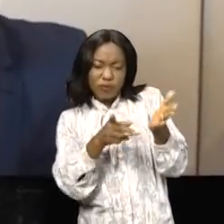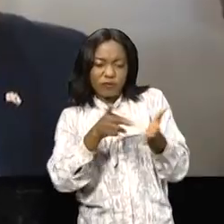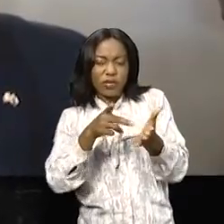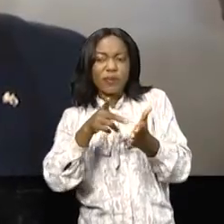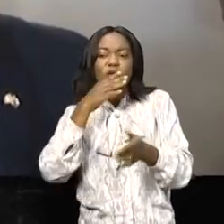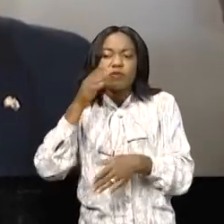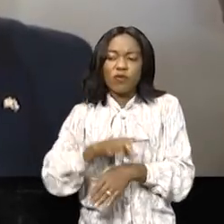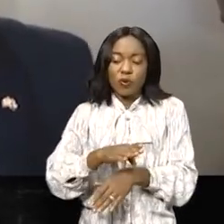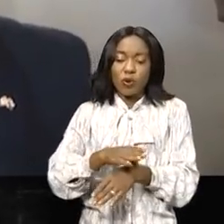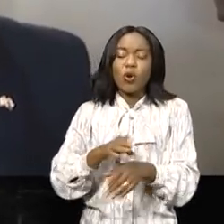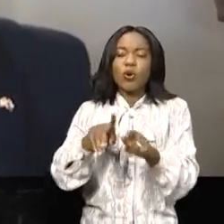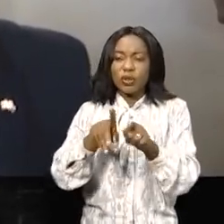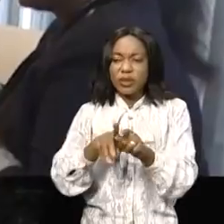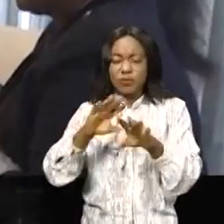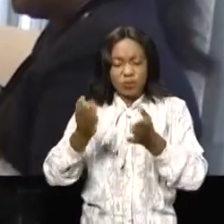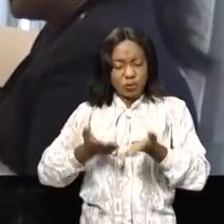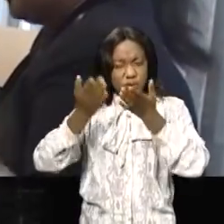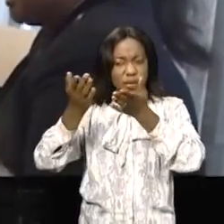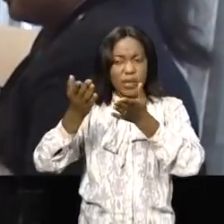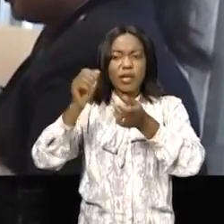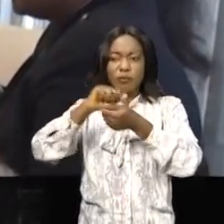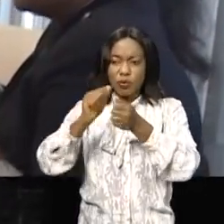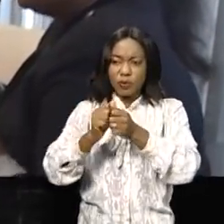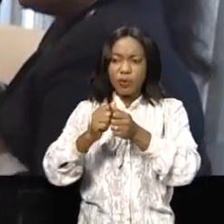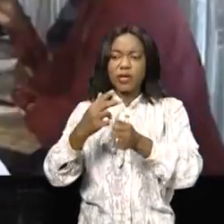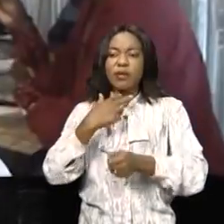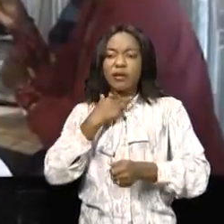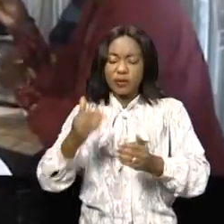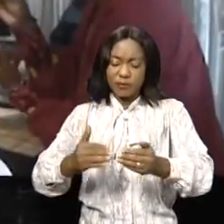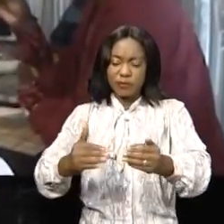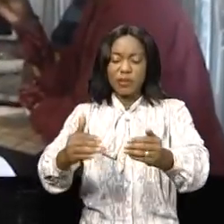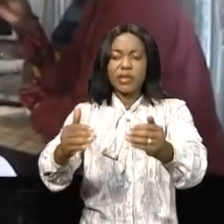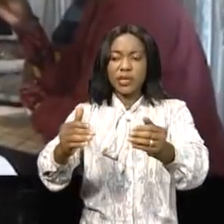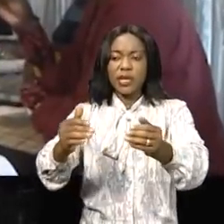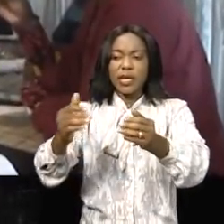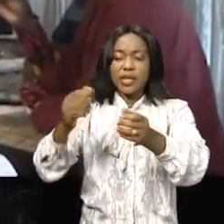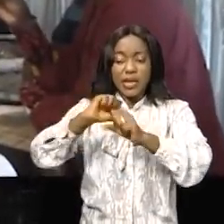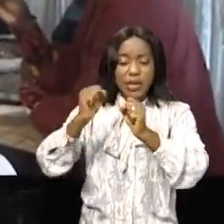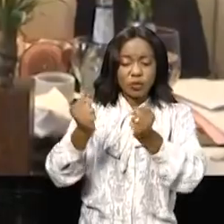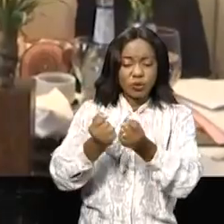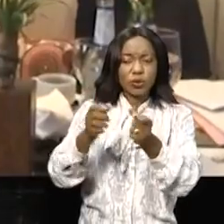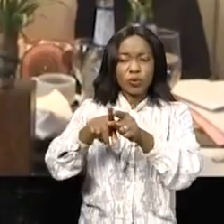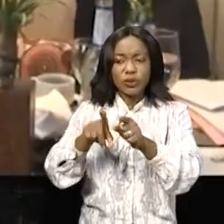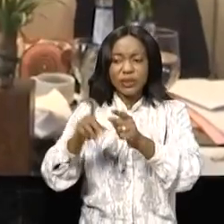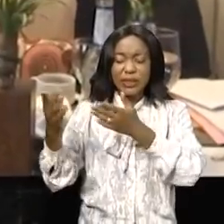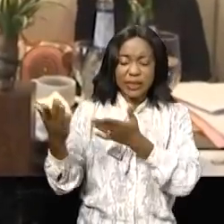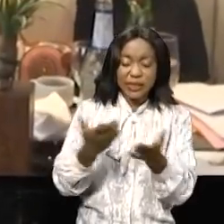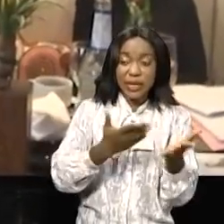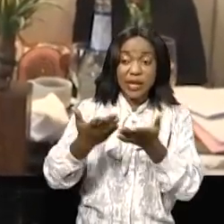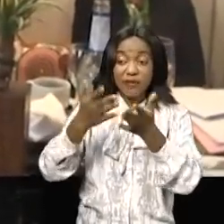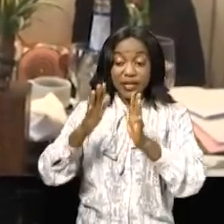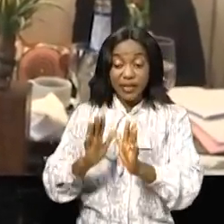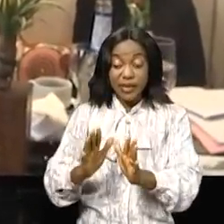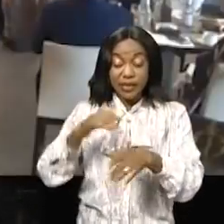les intervenants ont eu à relever le défi qui freine le bon fonctionnement de l'entrepreneuriat en République démocratique du Congo.